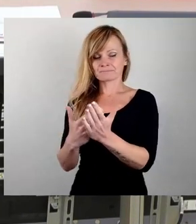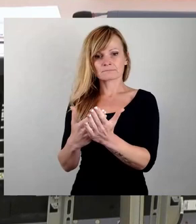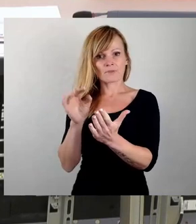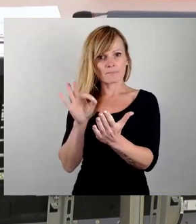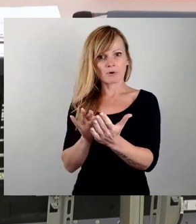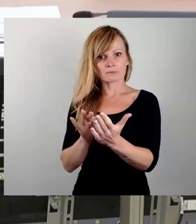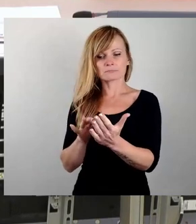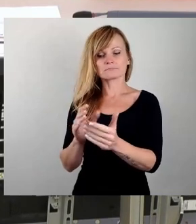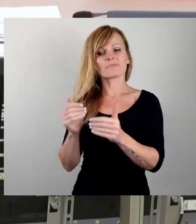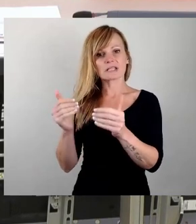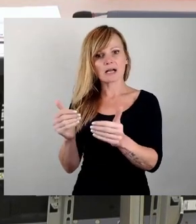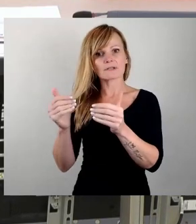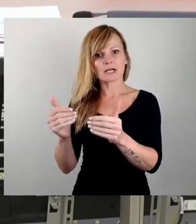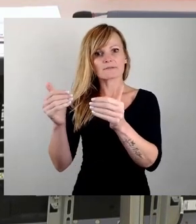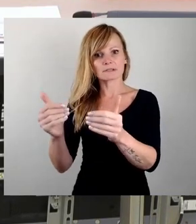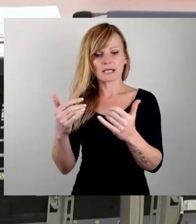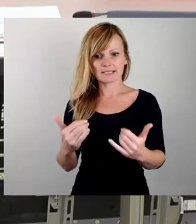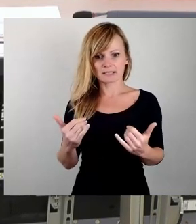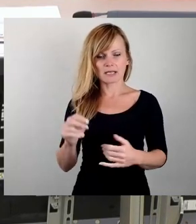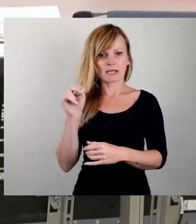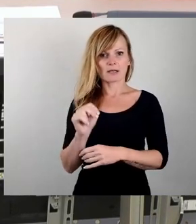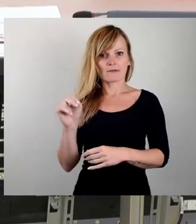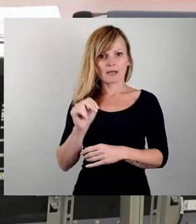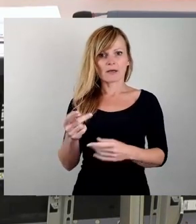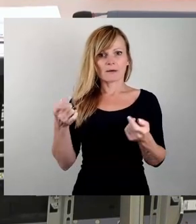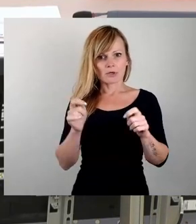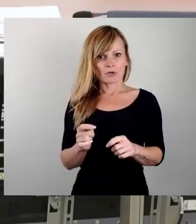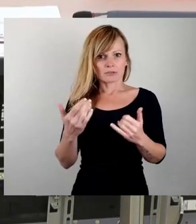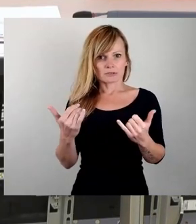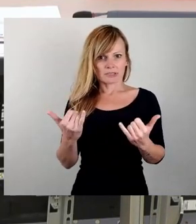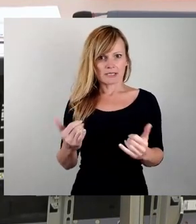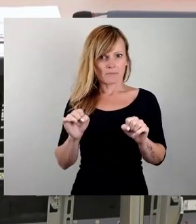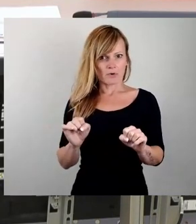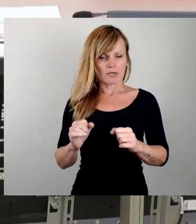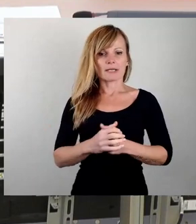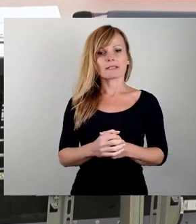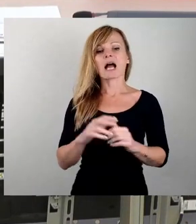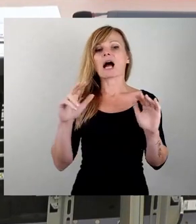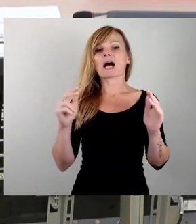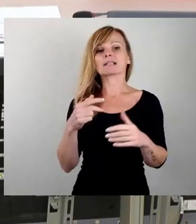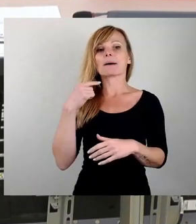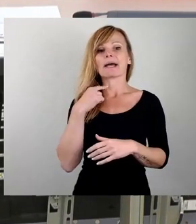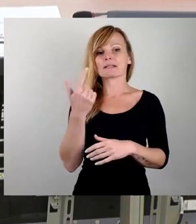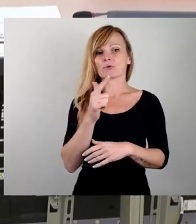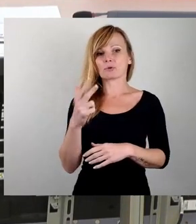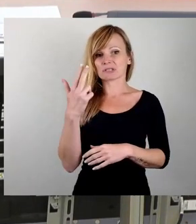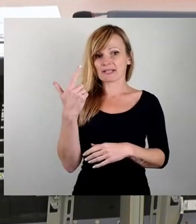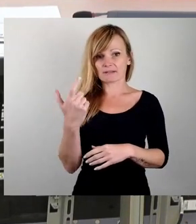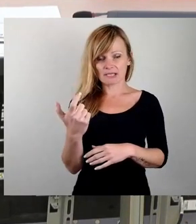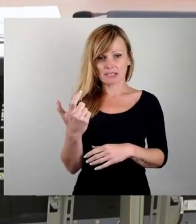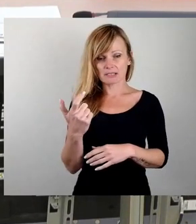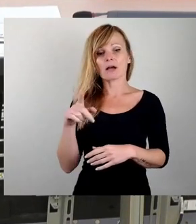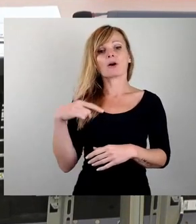nun endlich im November zu einer Beratung und Beschlussfassung kommen. Am 8. Mai 2023 und an den